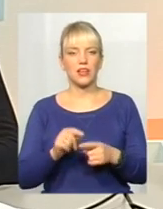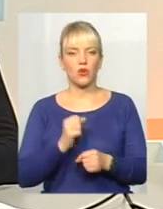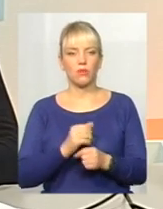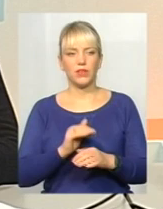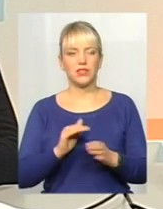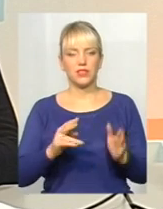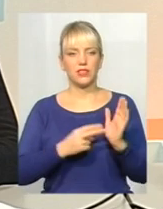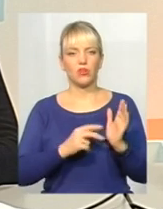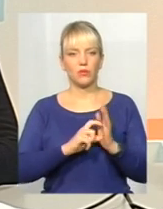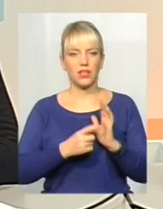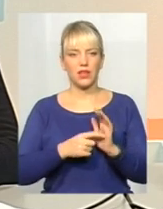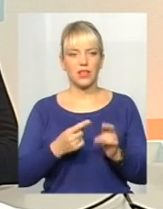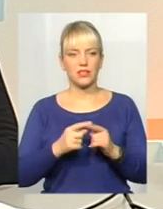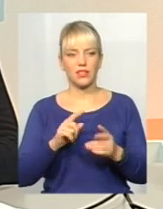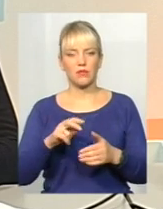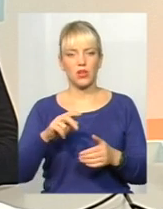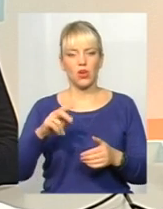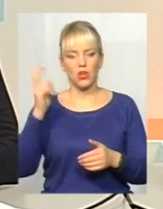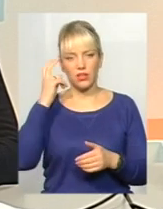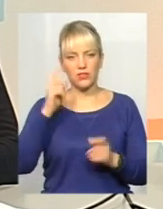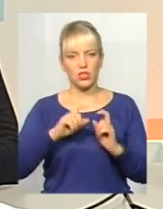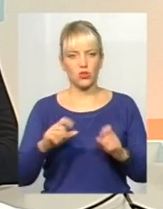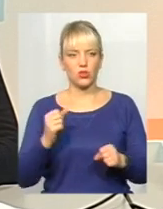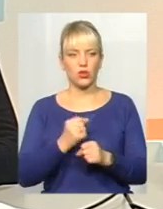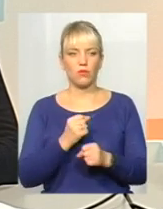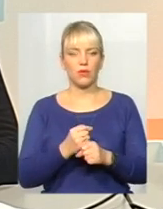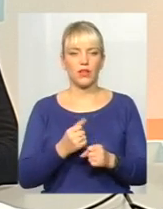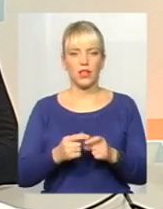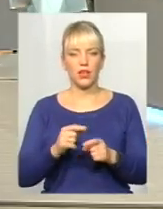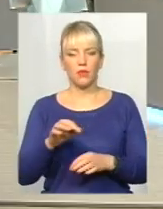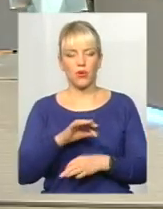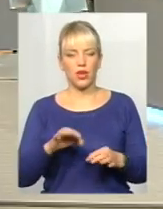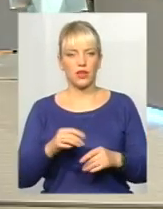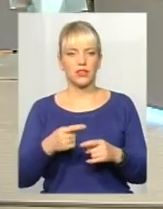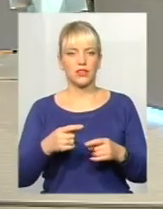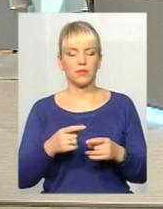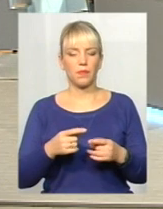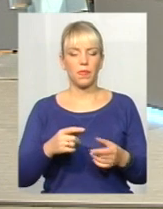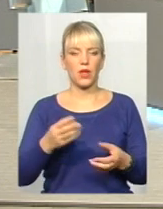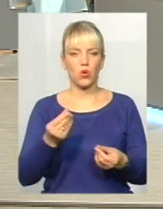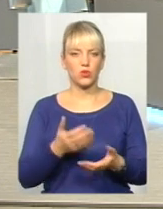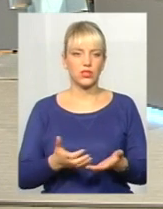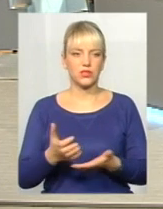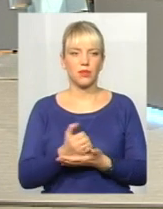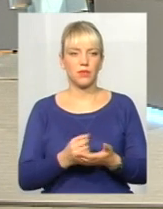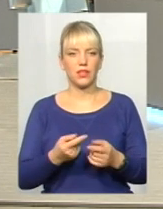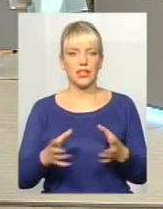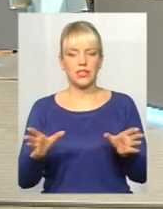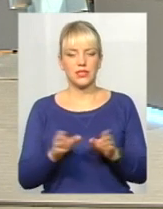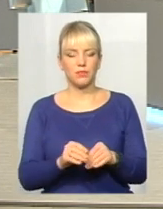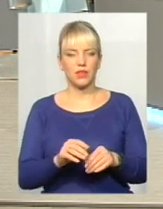семикласники в школі в місті Києві зробили проєкт компола. Зібрали гроші просто спільно коштом,